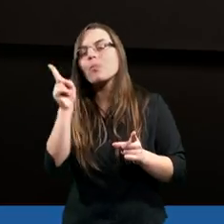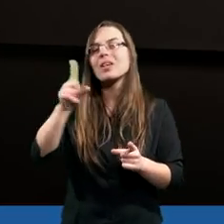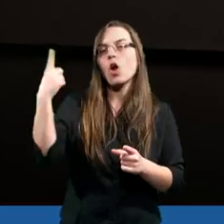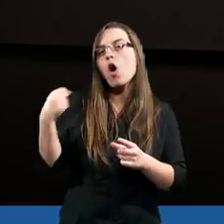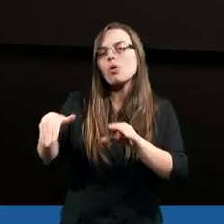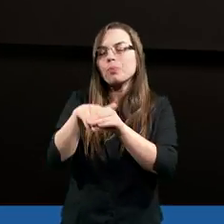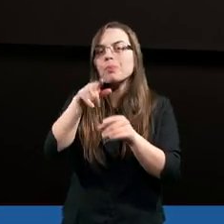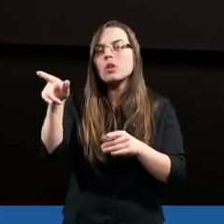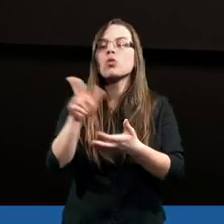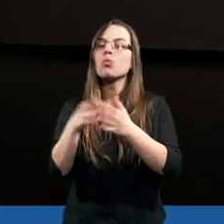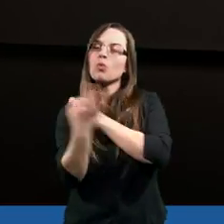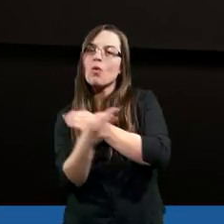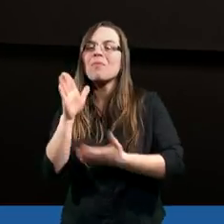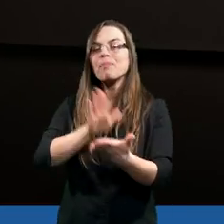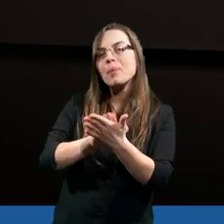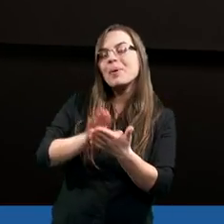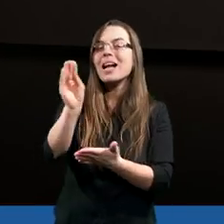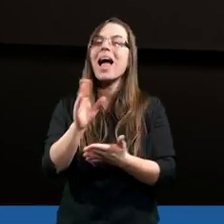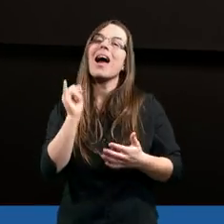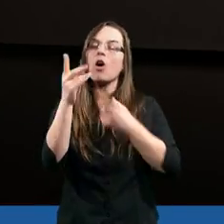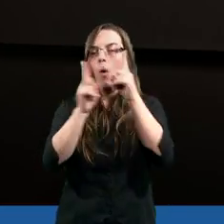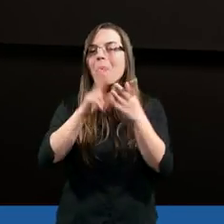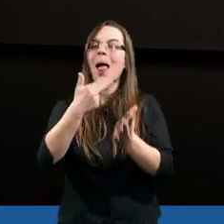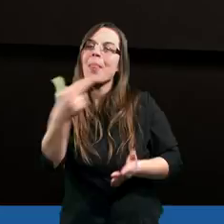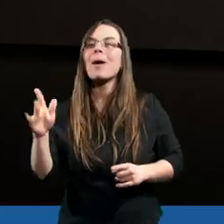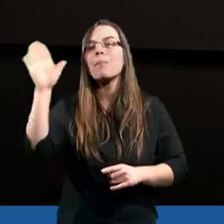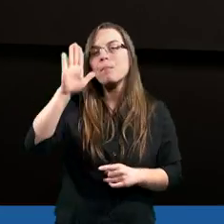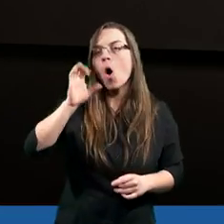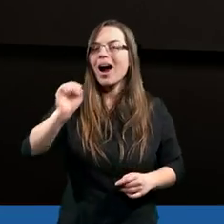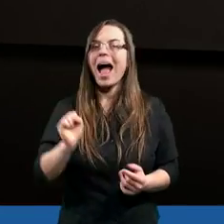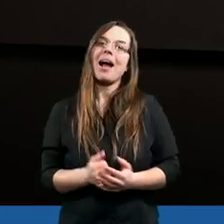osobą, z którą studiowałem Biblię, z którą rozmawiałem na temat Boga.